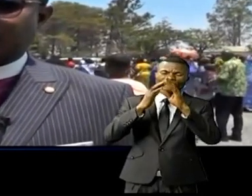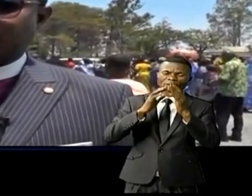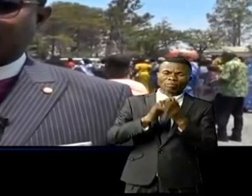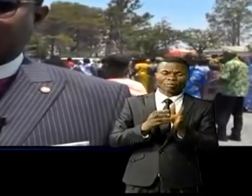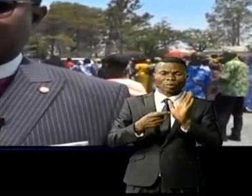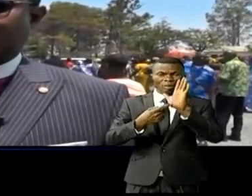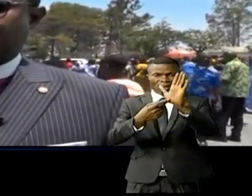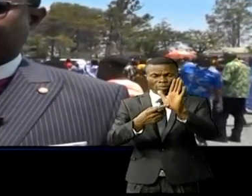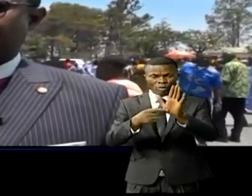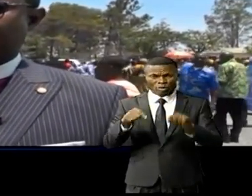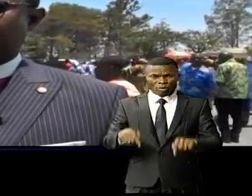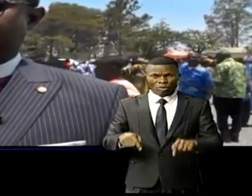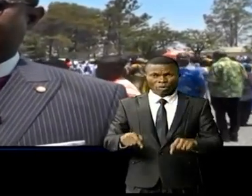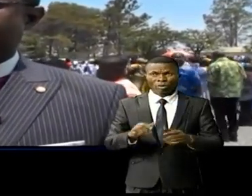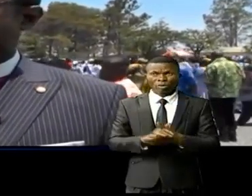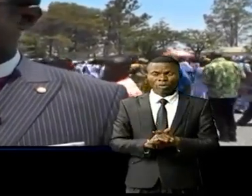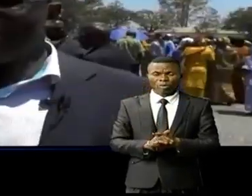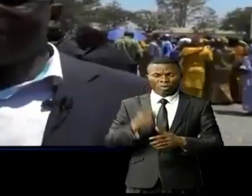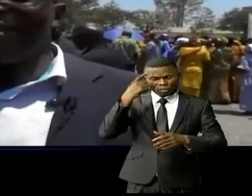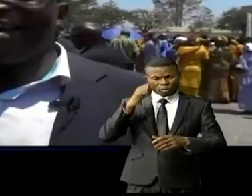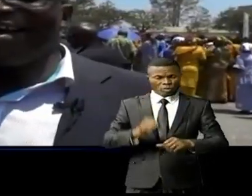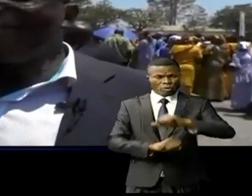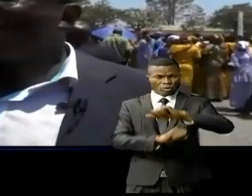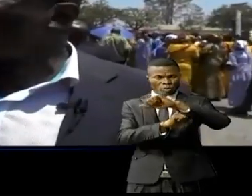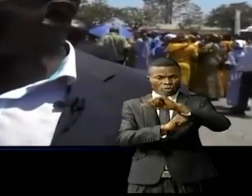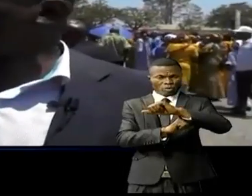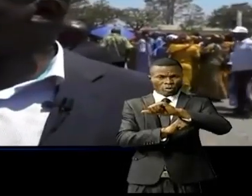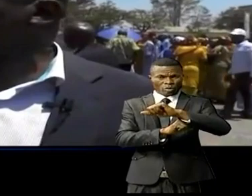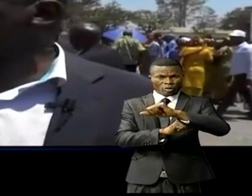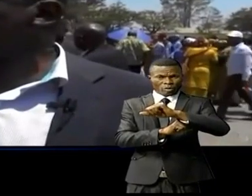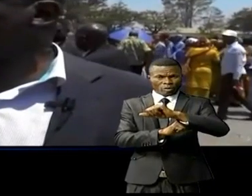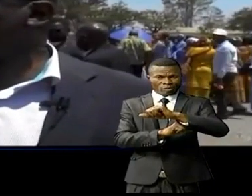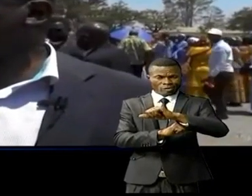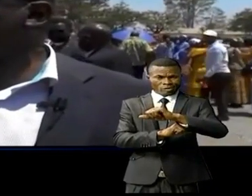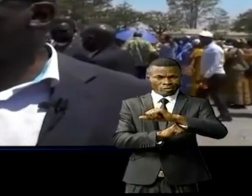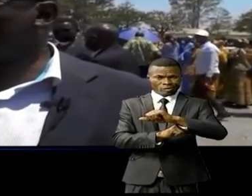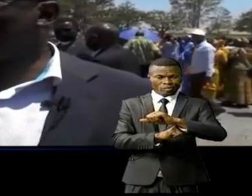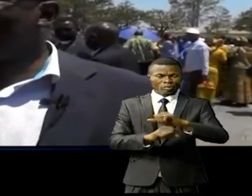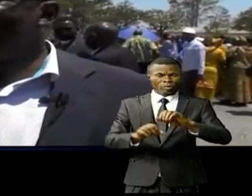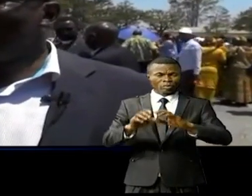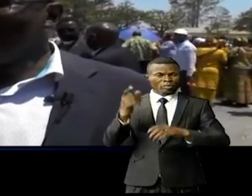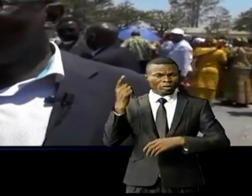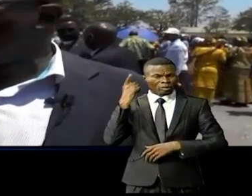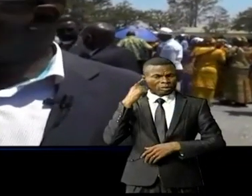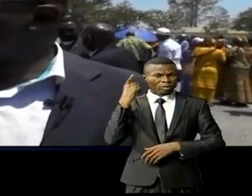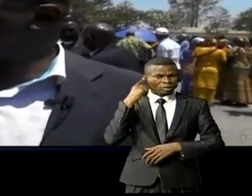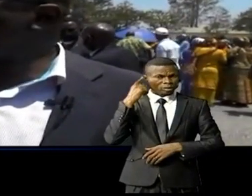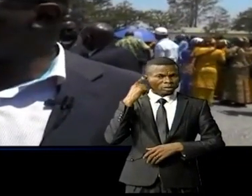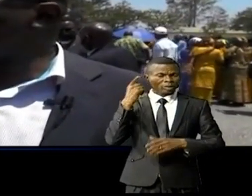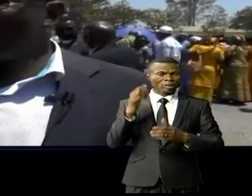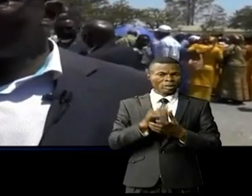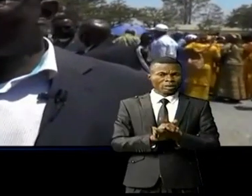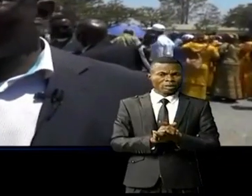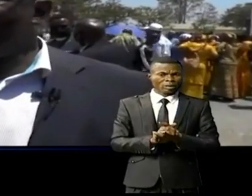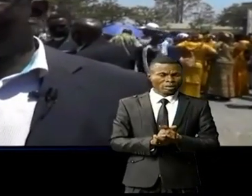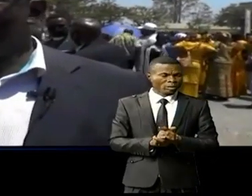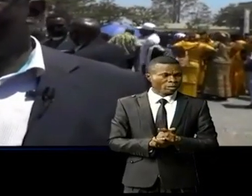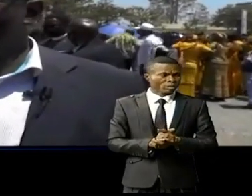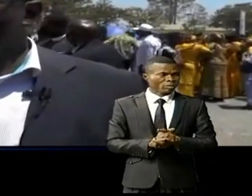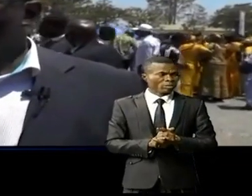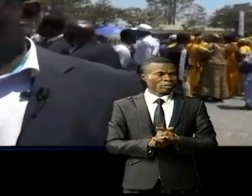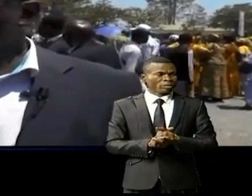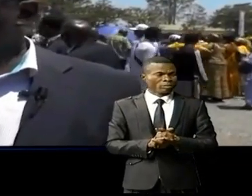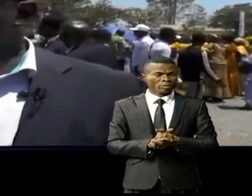'hui pour l'accompagner. Vous savez, un jour comme celui-ci, c'est un jour inoubliable parce que